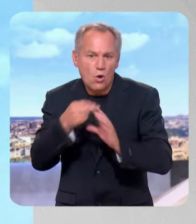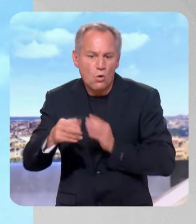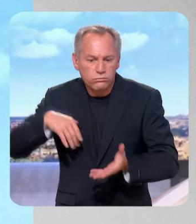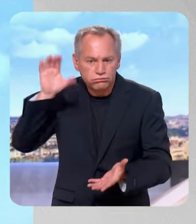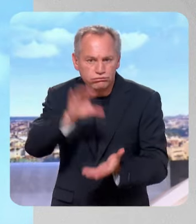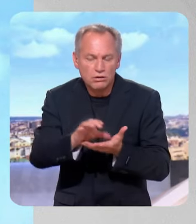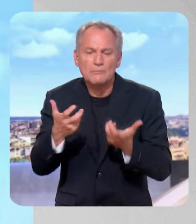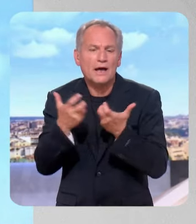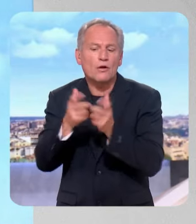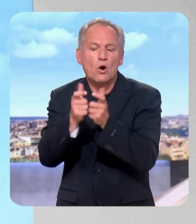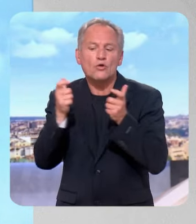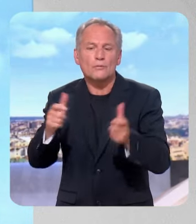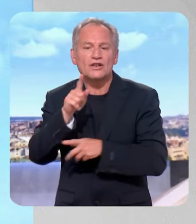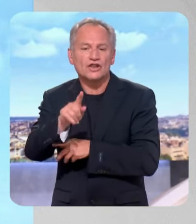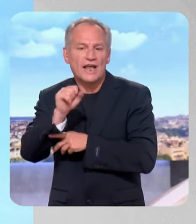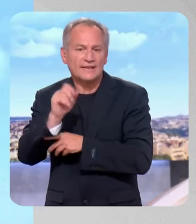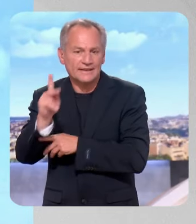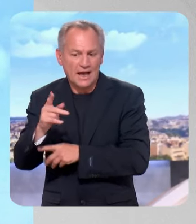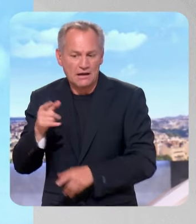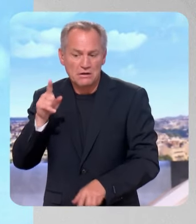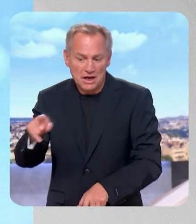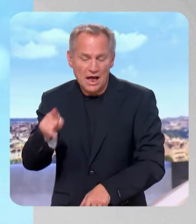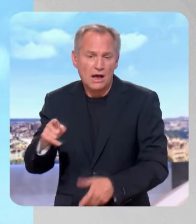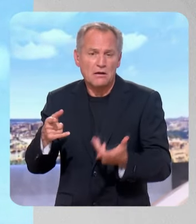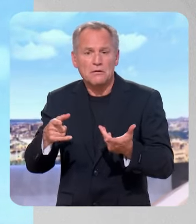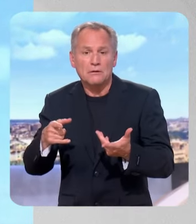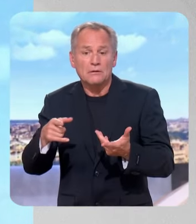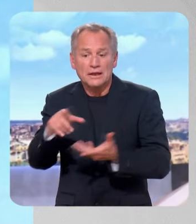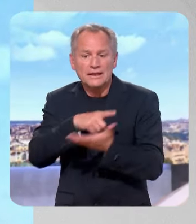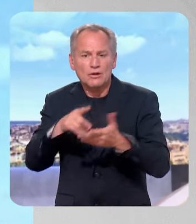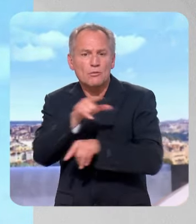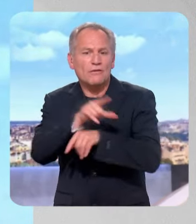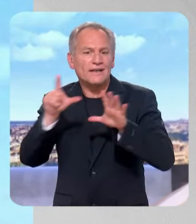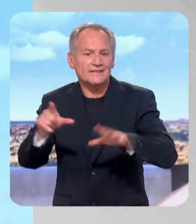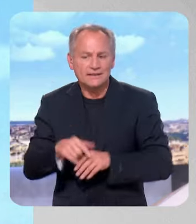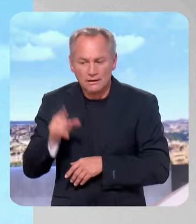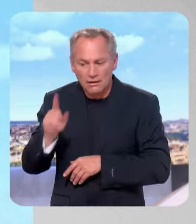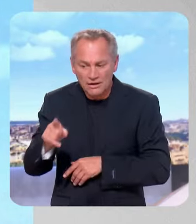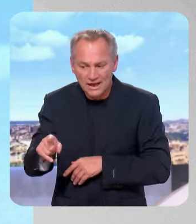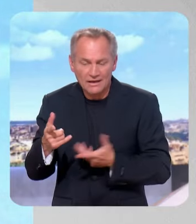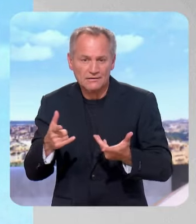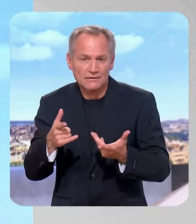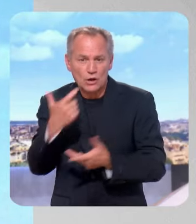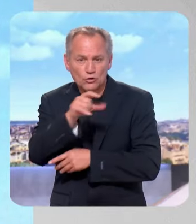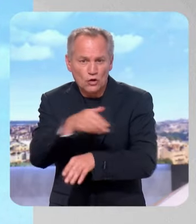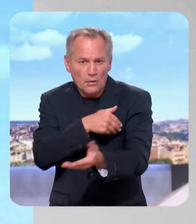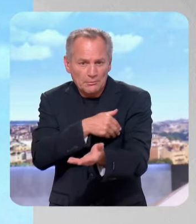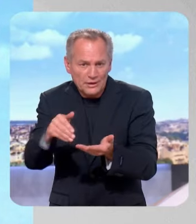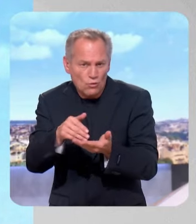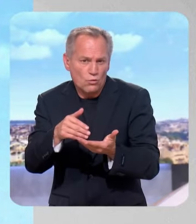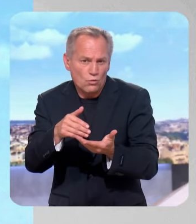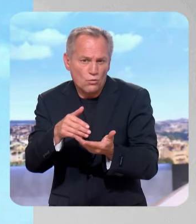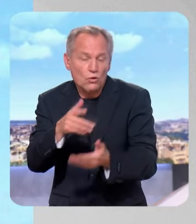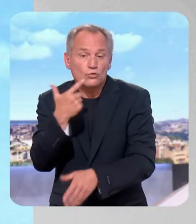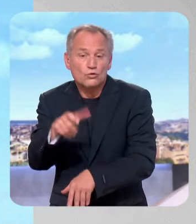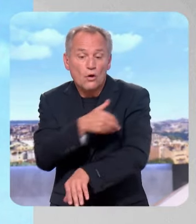comme GSK à Évreux dont j'ai été élu pendant 15 ans. Quand elle investit 200 millions d'euros, GSK c'est un des poumons économiques de la ville